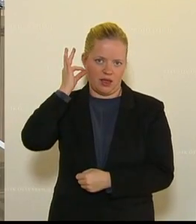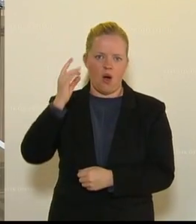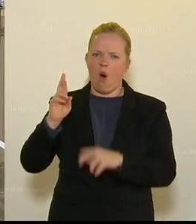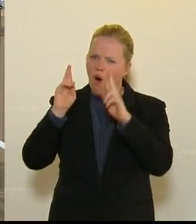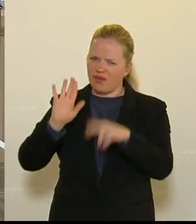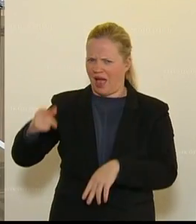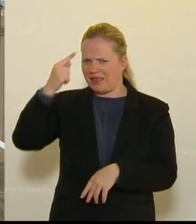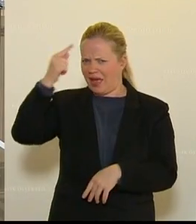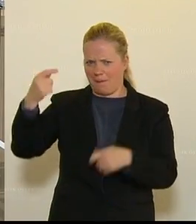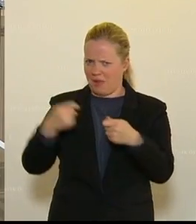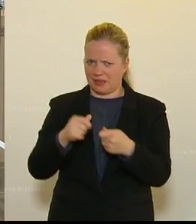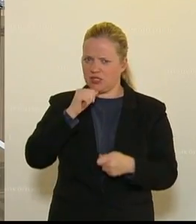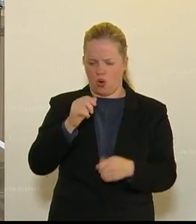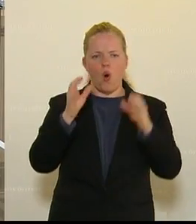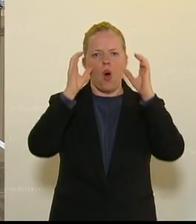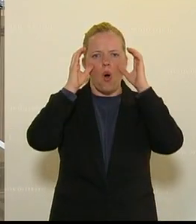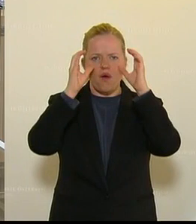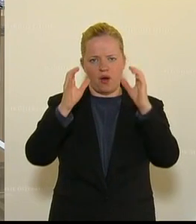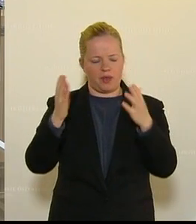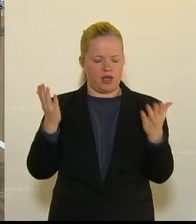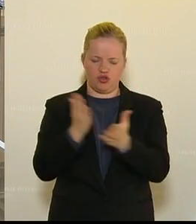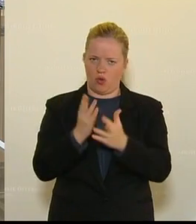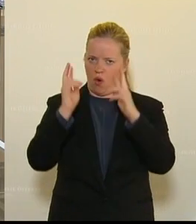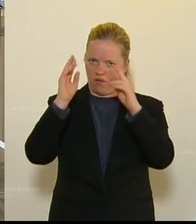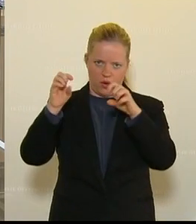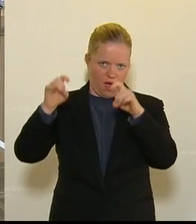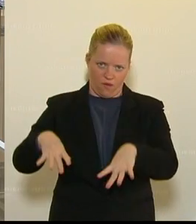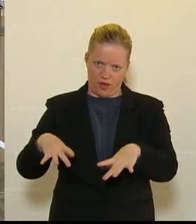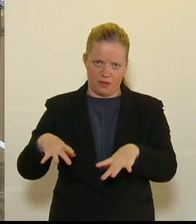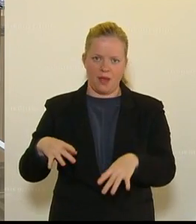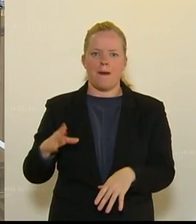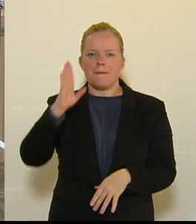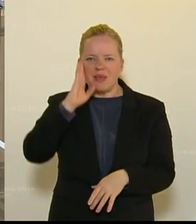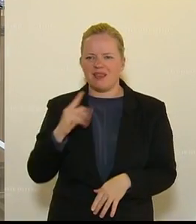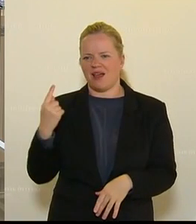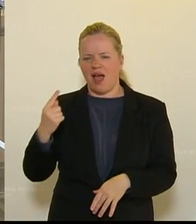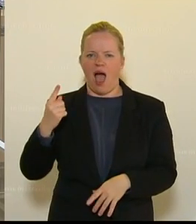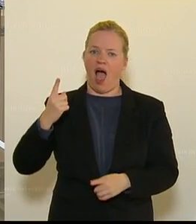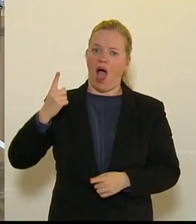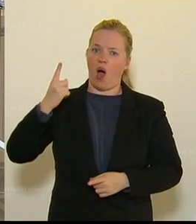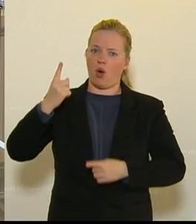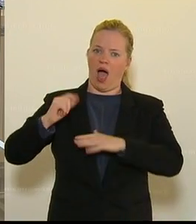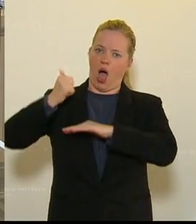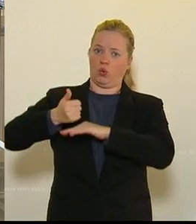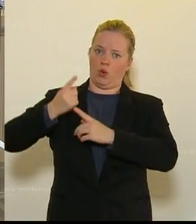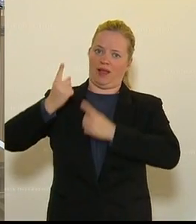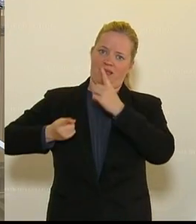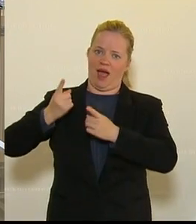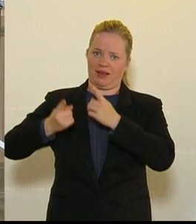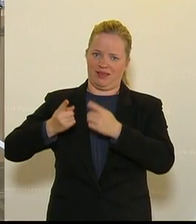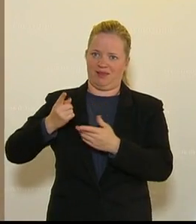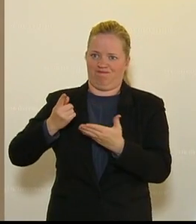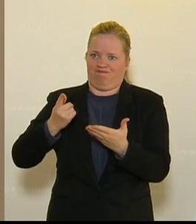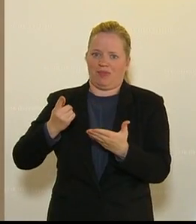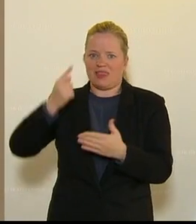Denken hineinpasst. Bei der ÖVP habe ich da die Hoffnung aufgegeben. Hören Sie auf mit diesem autoritären Denken, dass Angst verbreiten soll. Wir